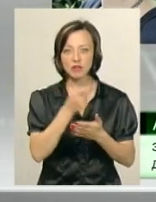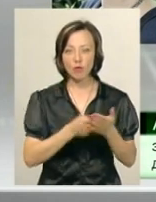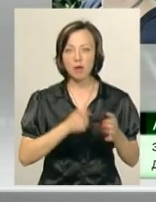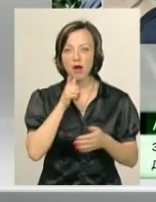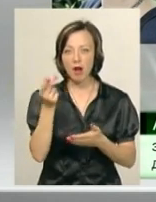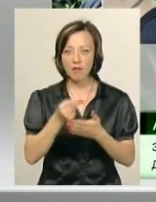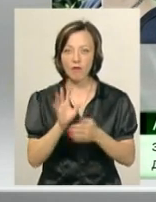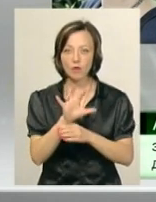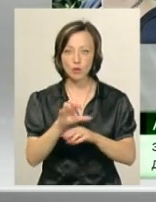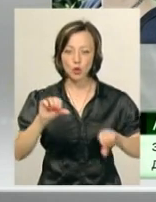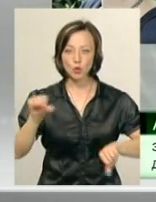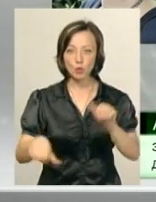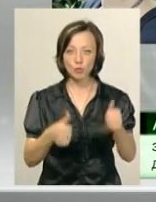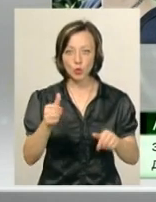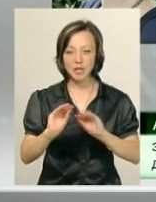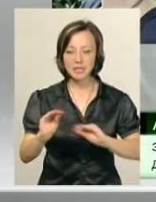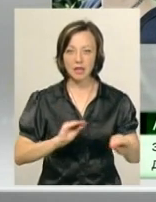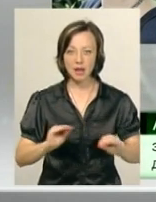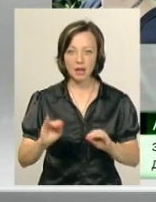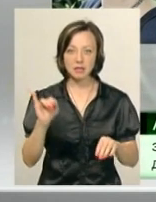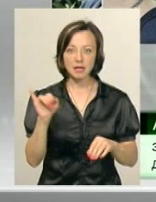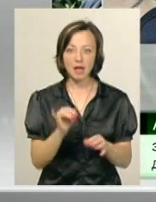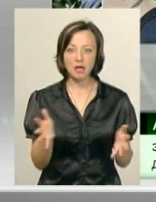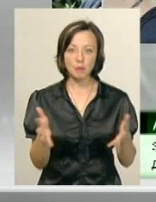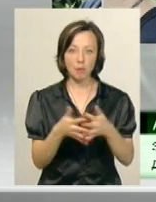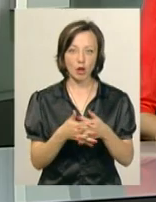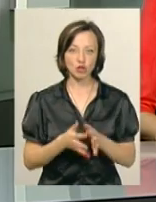графіку, фотографію, скульптурні інсталяції і асамбляж.